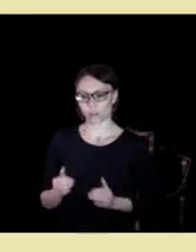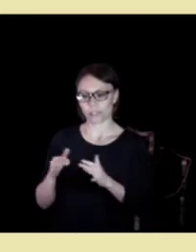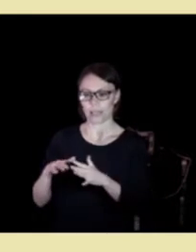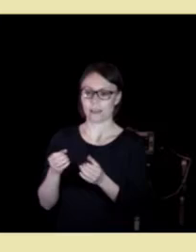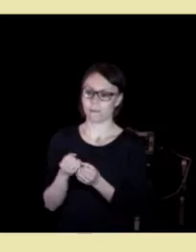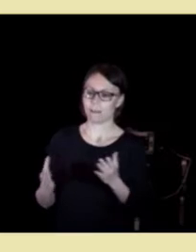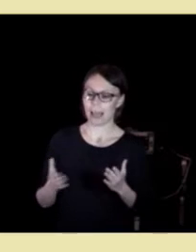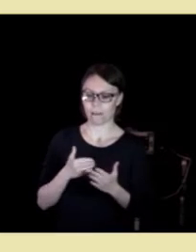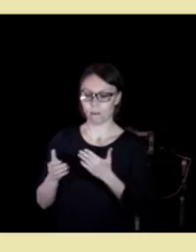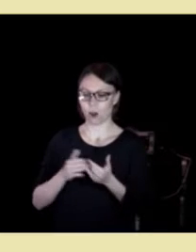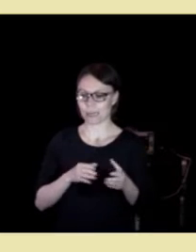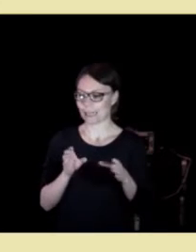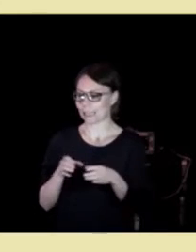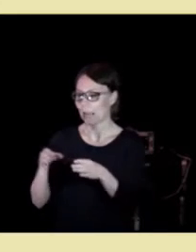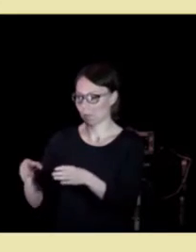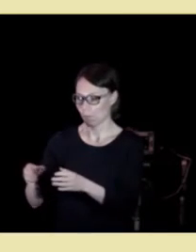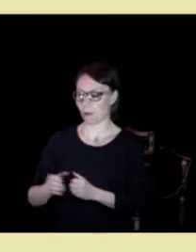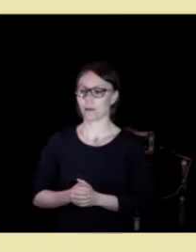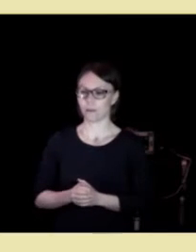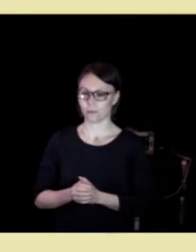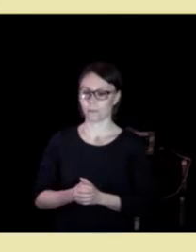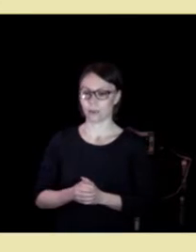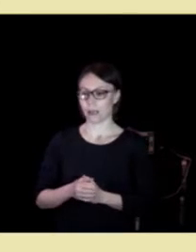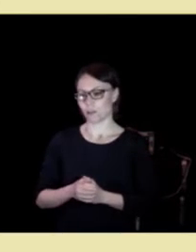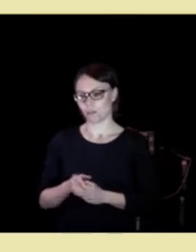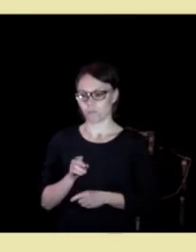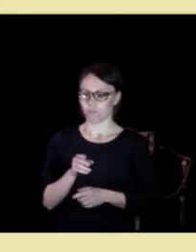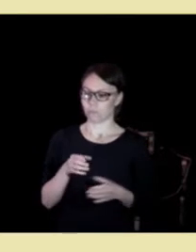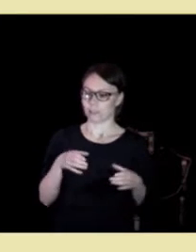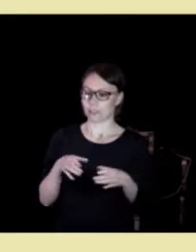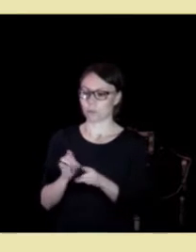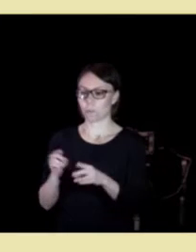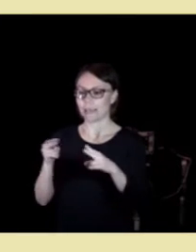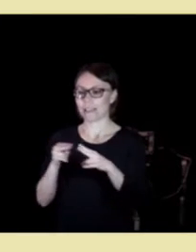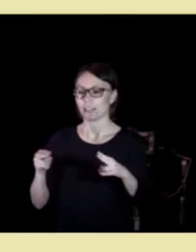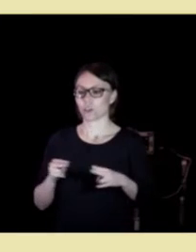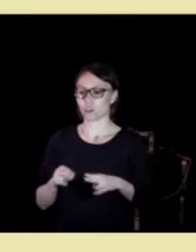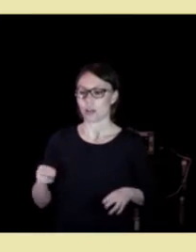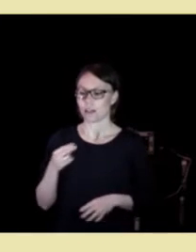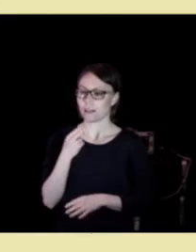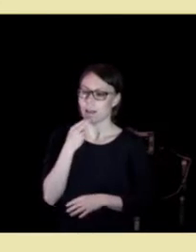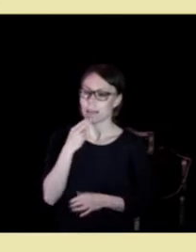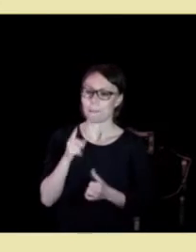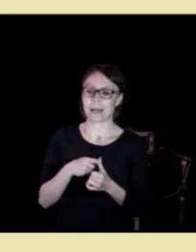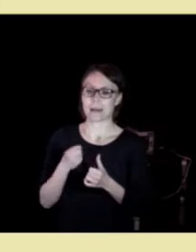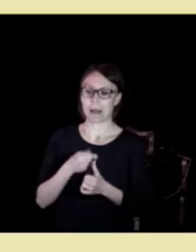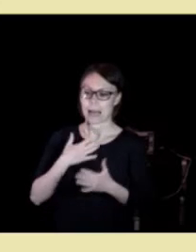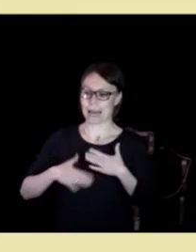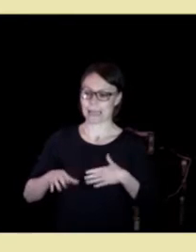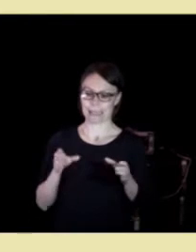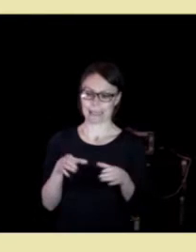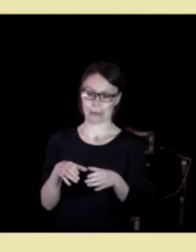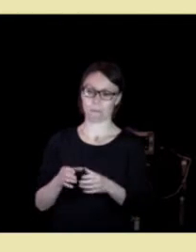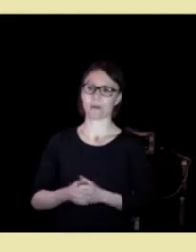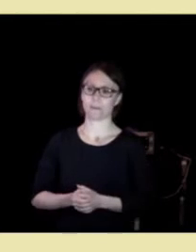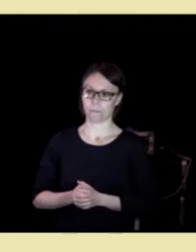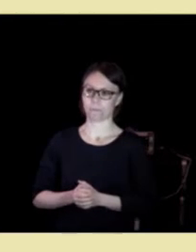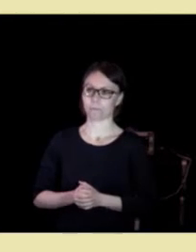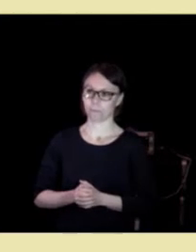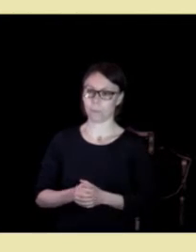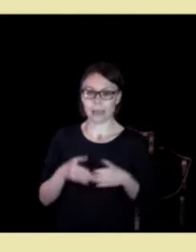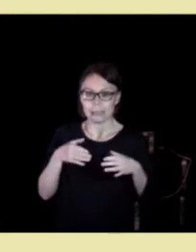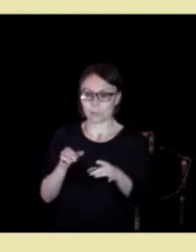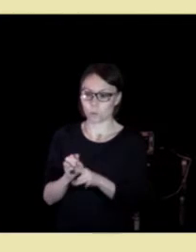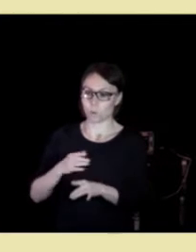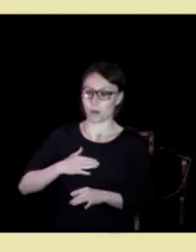flerfaglige team. En type team som en internasjonalt kaller for primær helseteam. Dette er et team som har